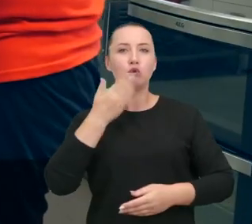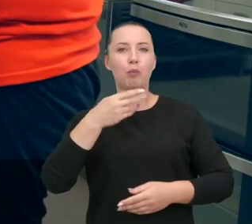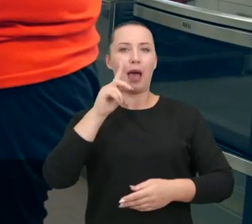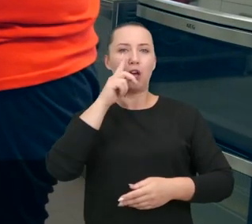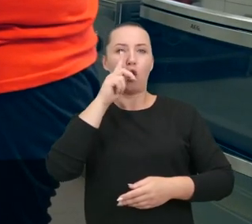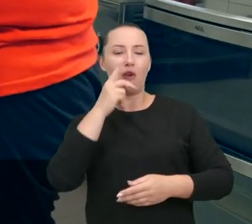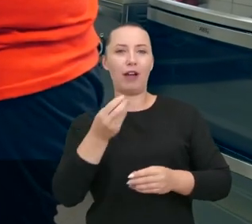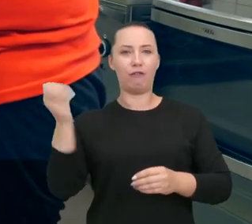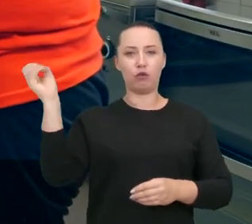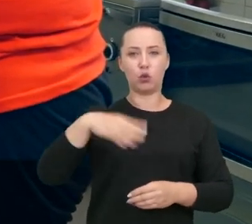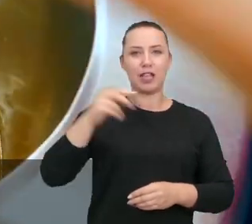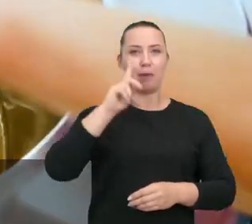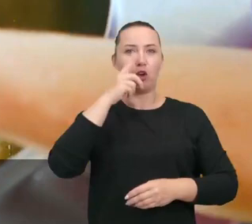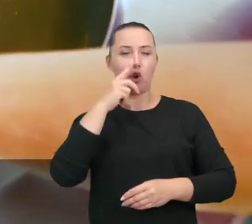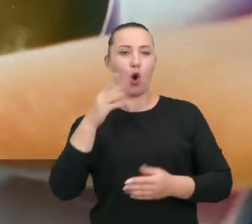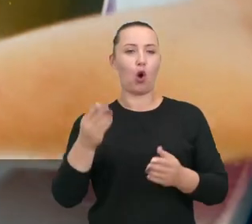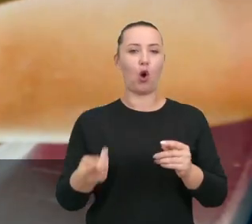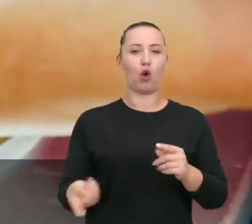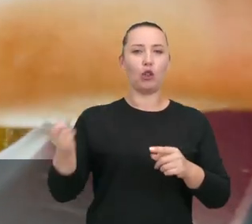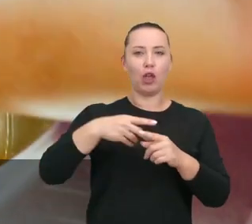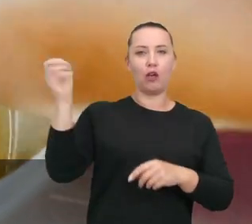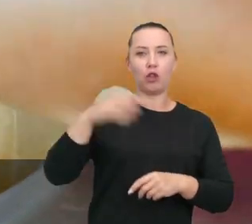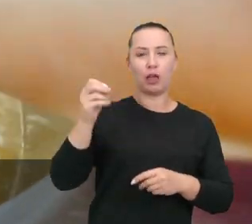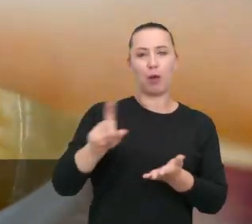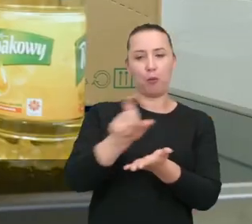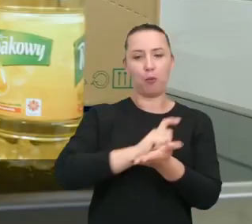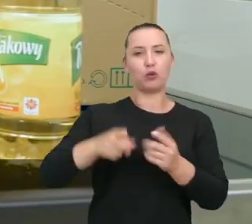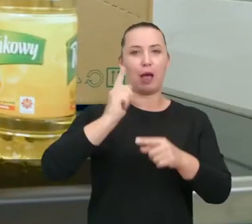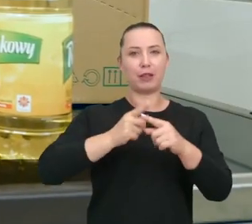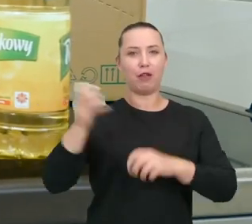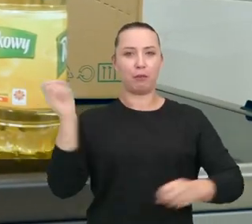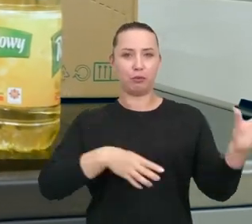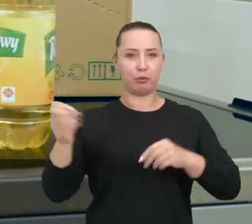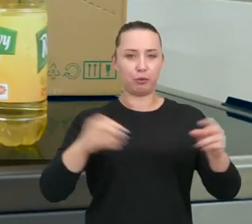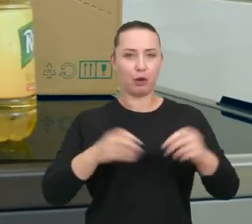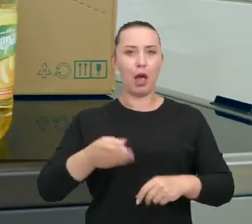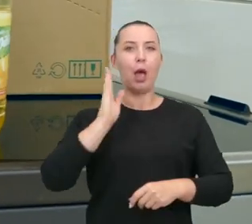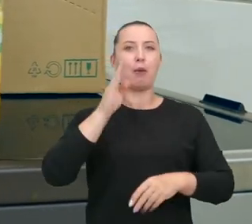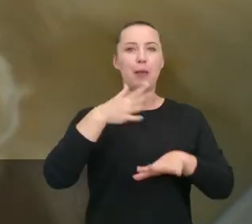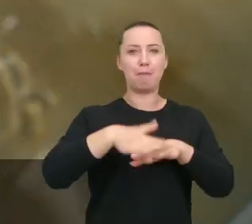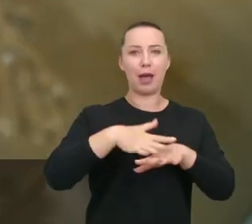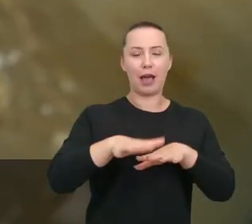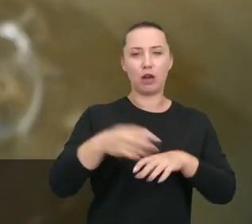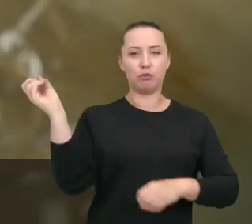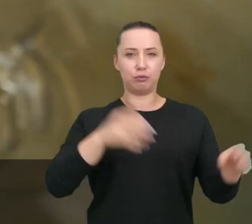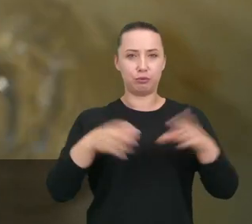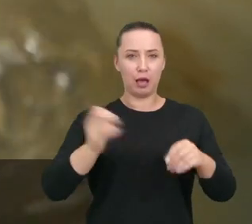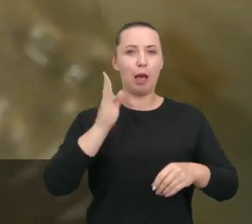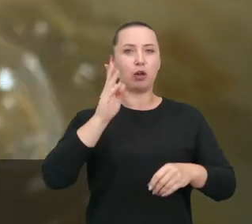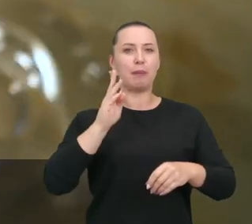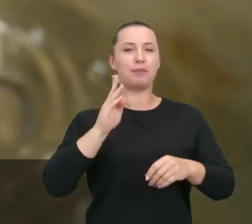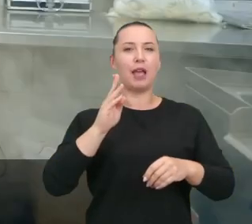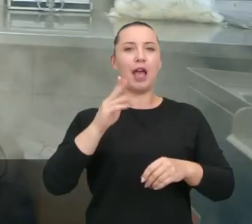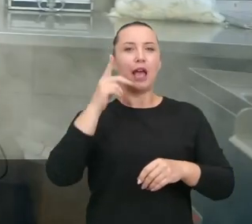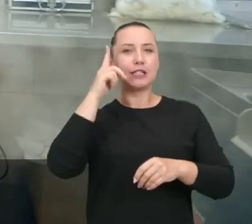zupa grochowa. Sypiemy groch, do tego dodajemy konserwę, wiadomo z programu POPŻ. Do tego idzie makaron, no i na